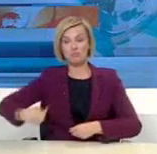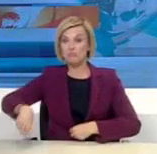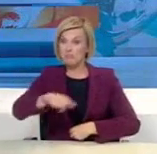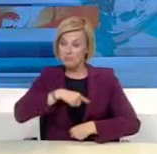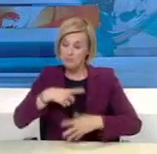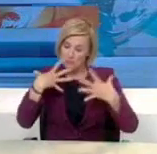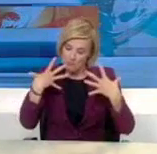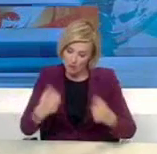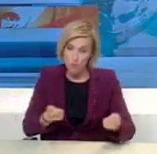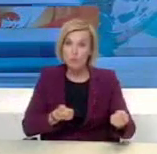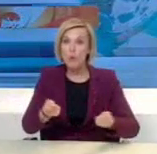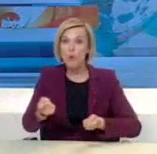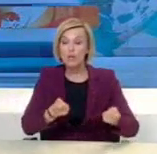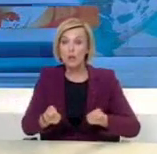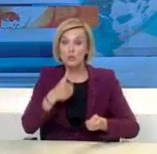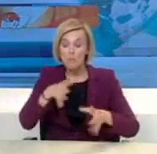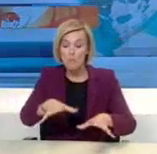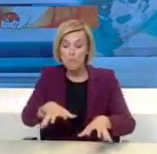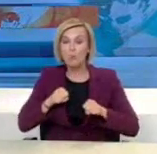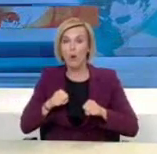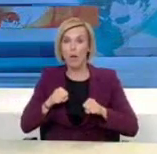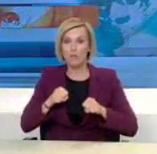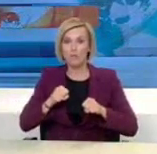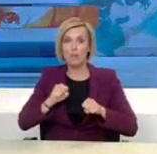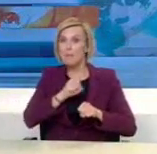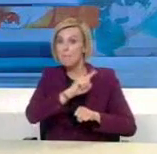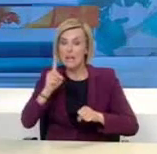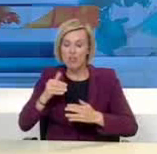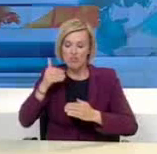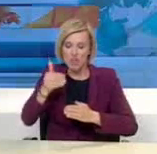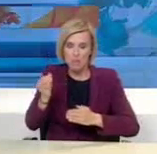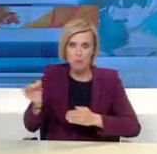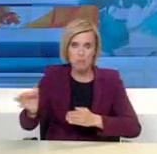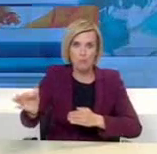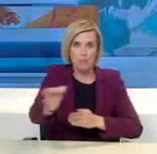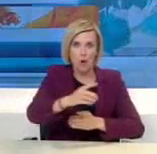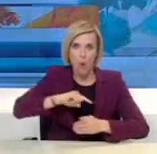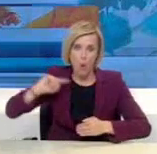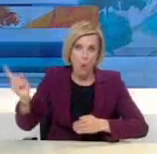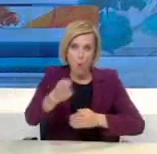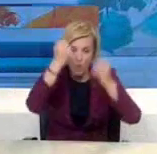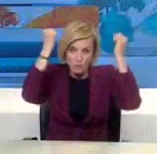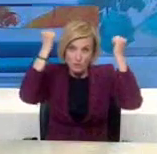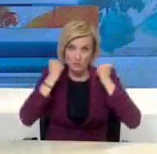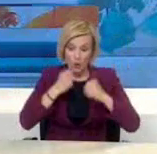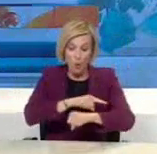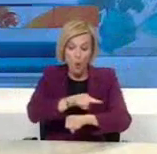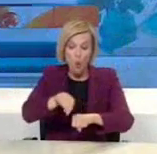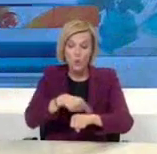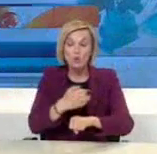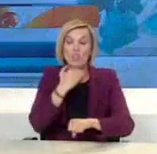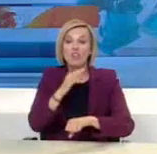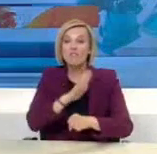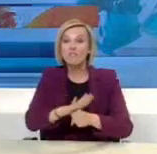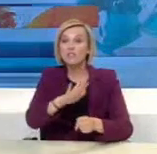πρέπει να γίνει εγκαίρος για να μην γίνει μάταιο. Γιατί ο χρόνος δεν μετρίεται πλέον με μέρες αλλά με ώρες